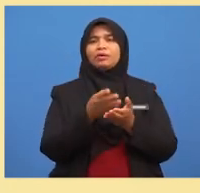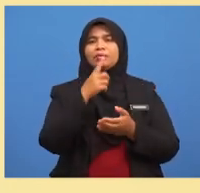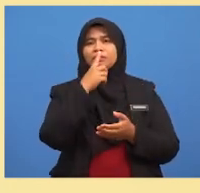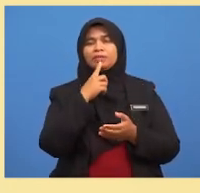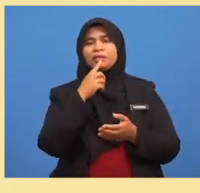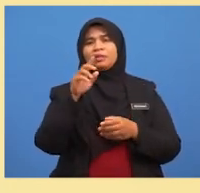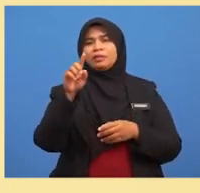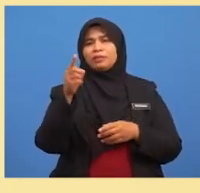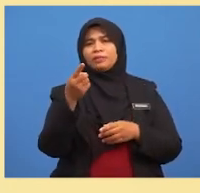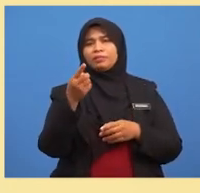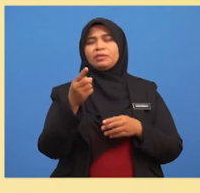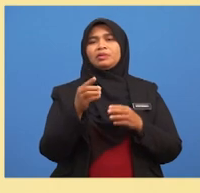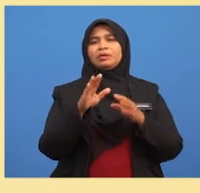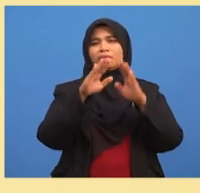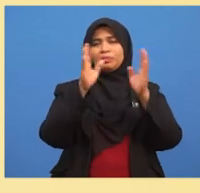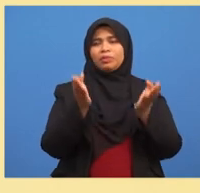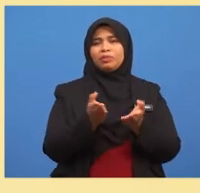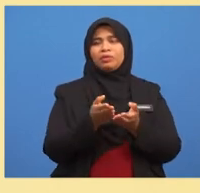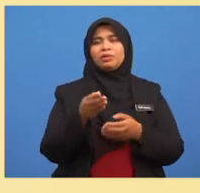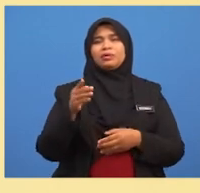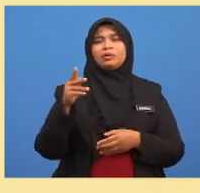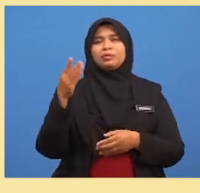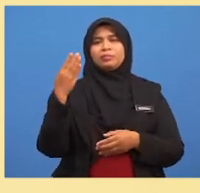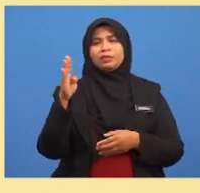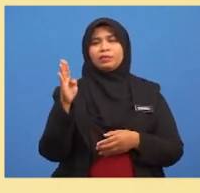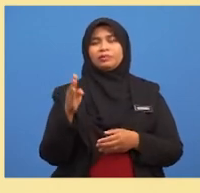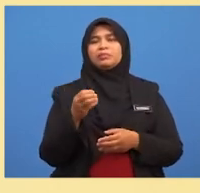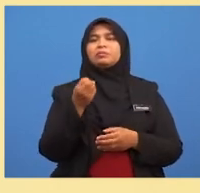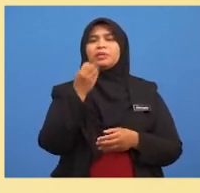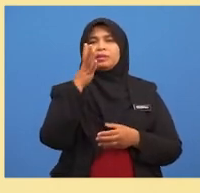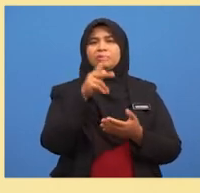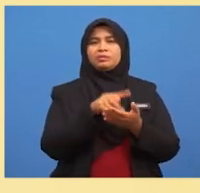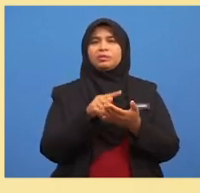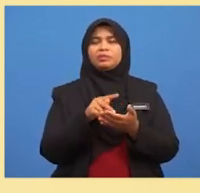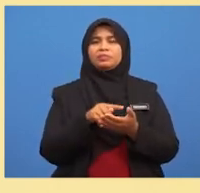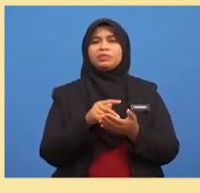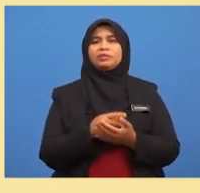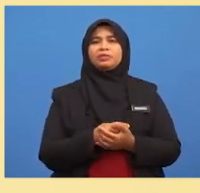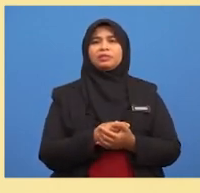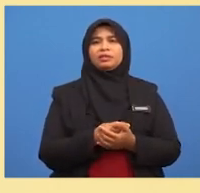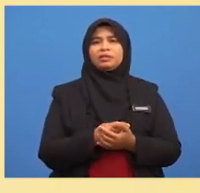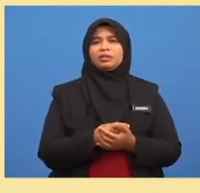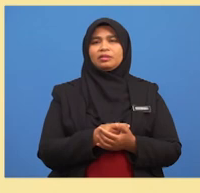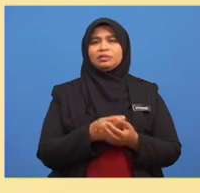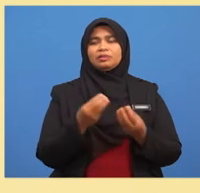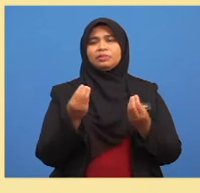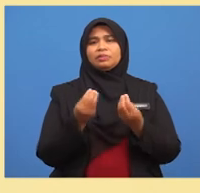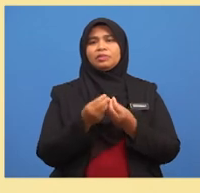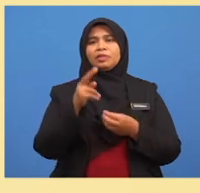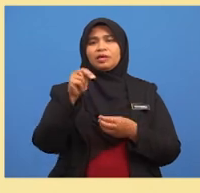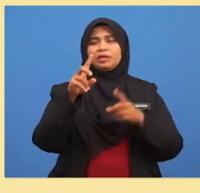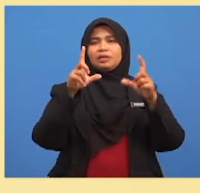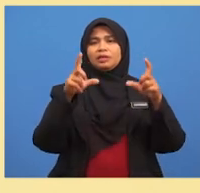koma bola biru Berapakah bilangannya? Bilangannya N dalam